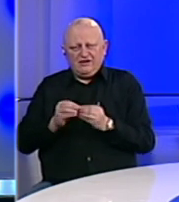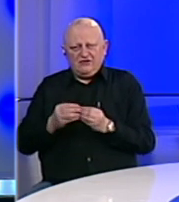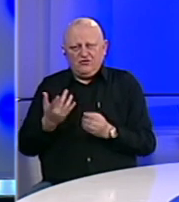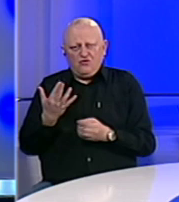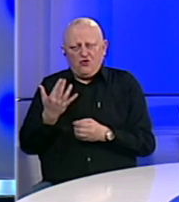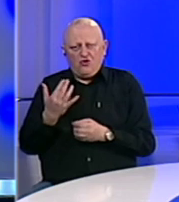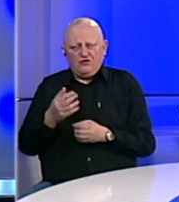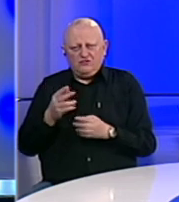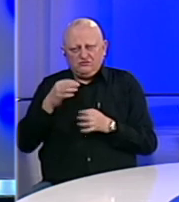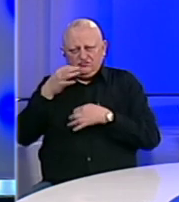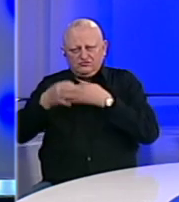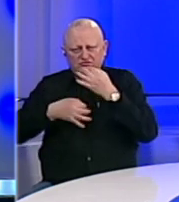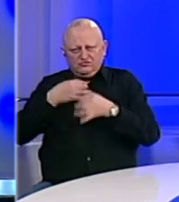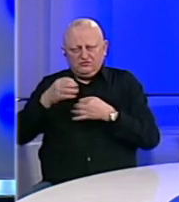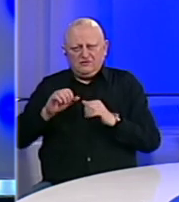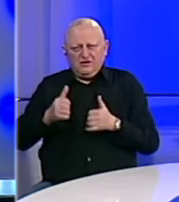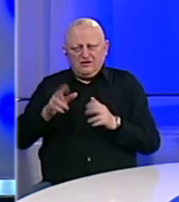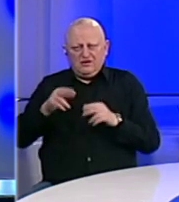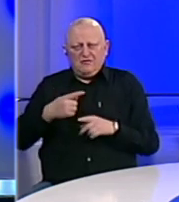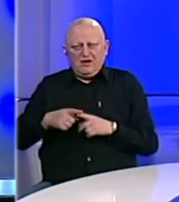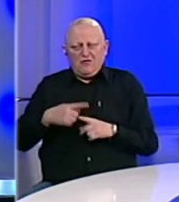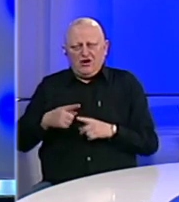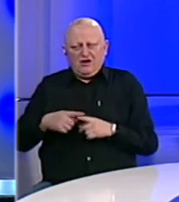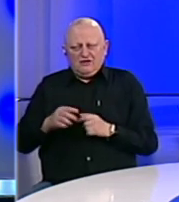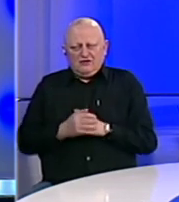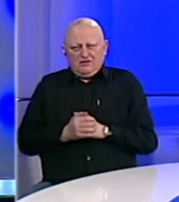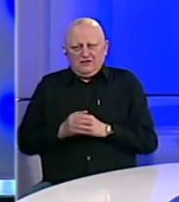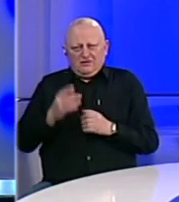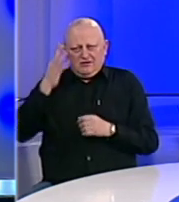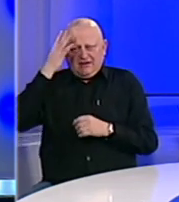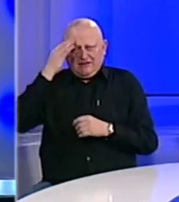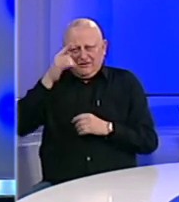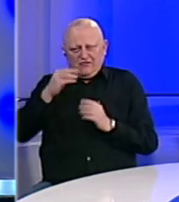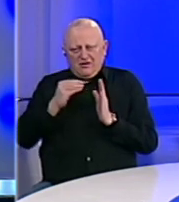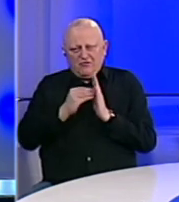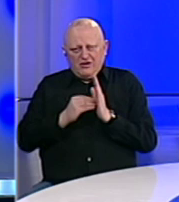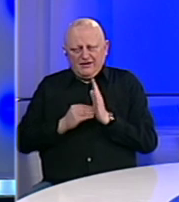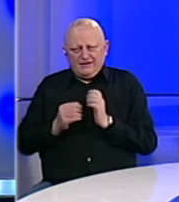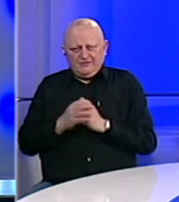Koliko su provjeravani i da li imamo razloga da nas brine ovaj podatak?